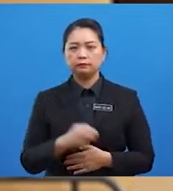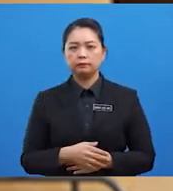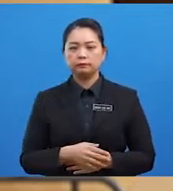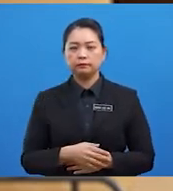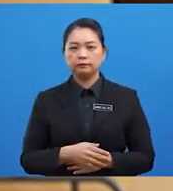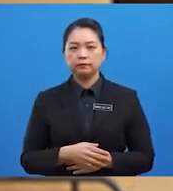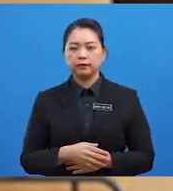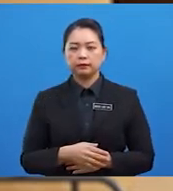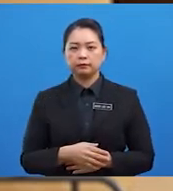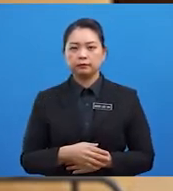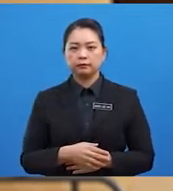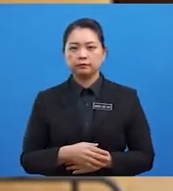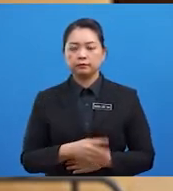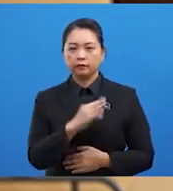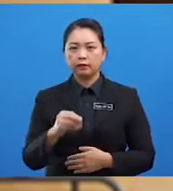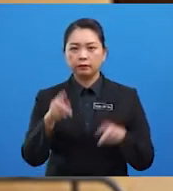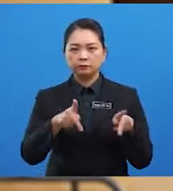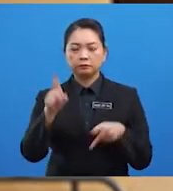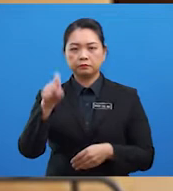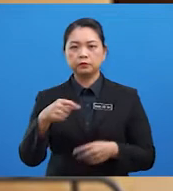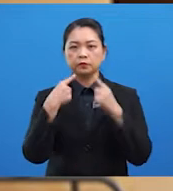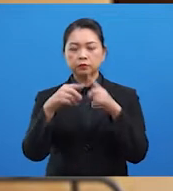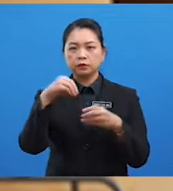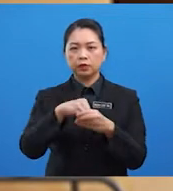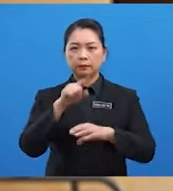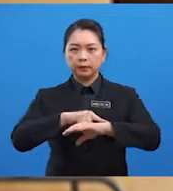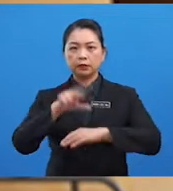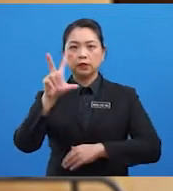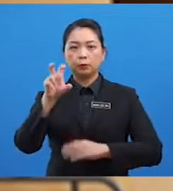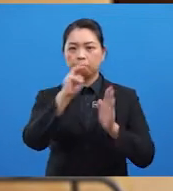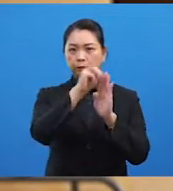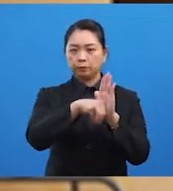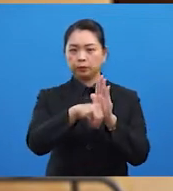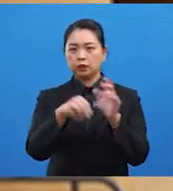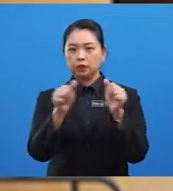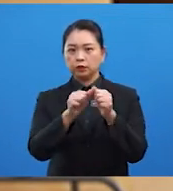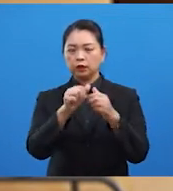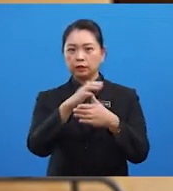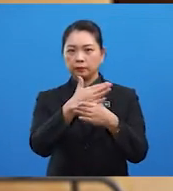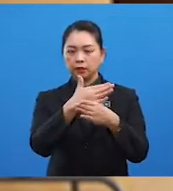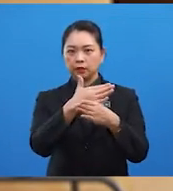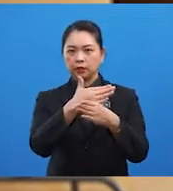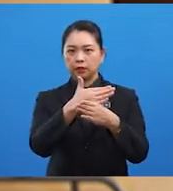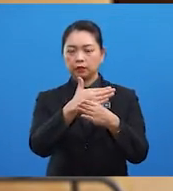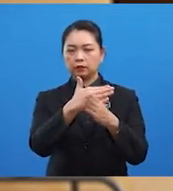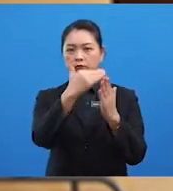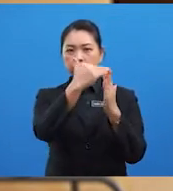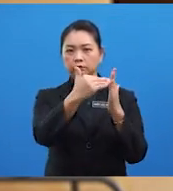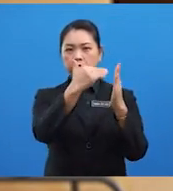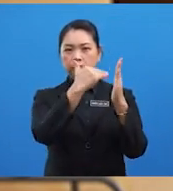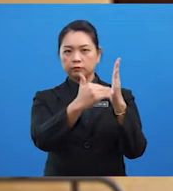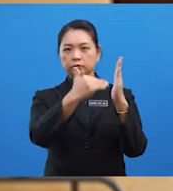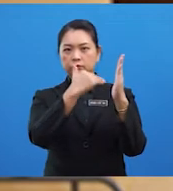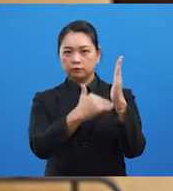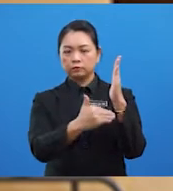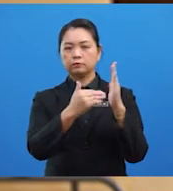sebaik baiknya pelajar perlu menjawab dalam tempoh 30 minit dengan pembahagian kepada pengenalan isi dan